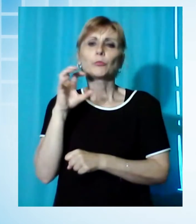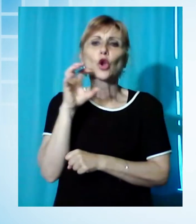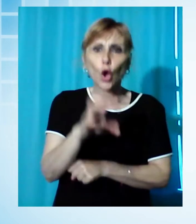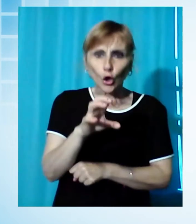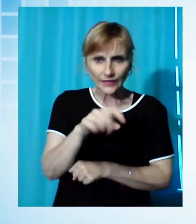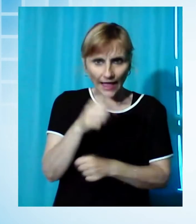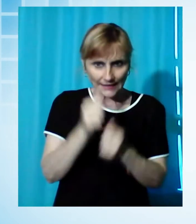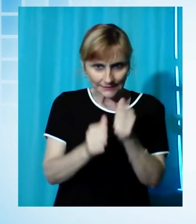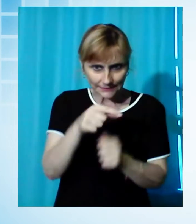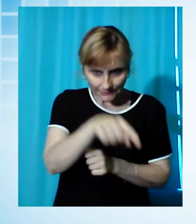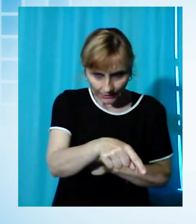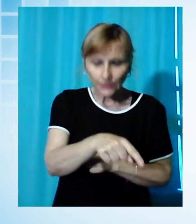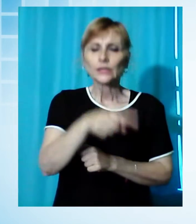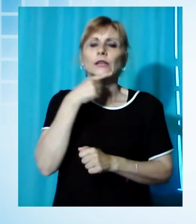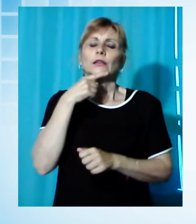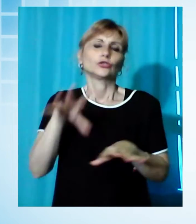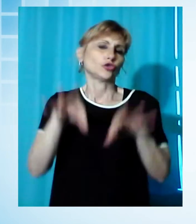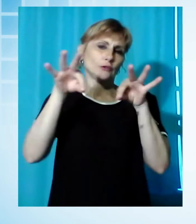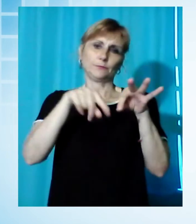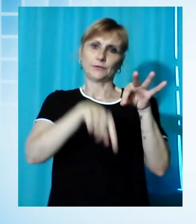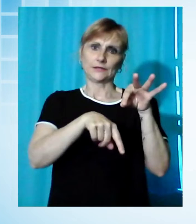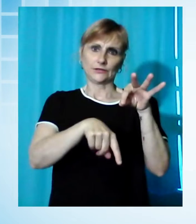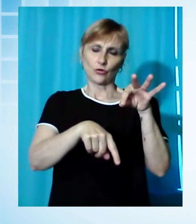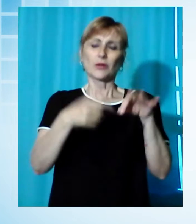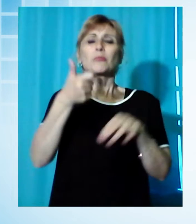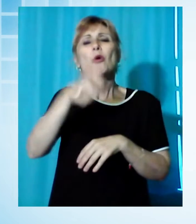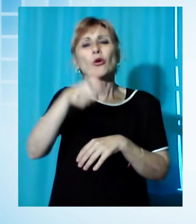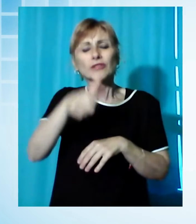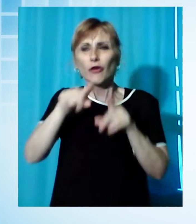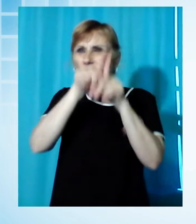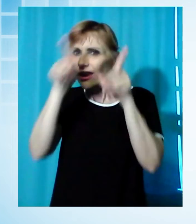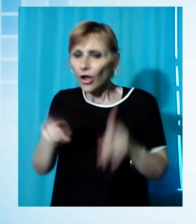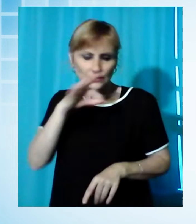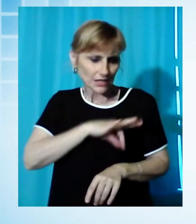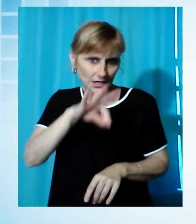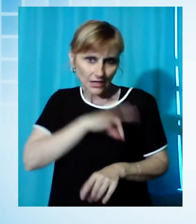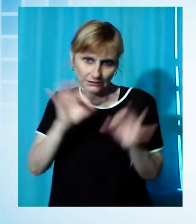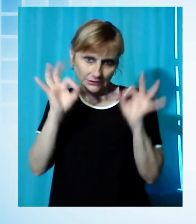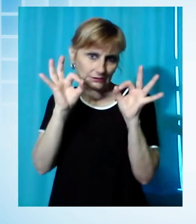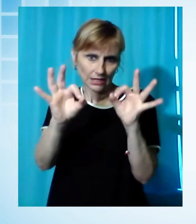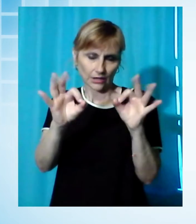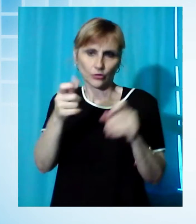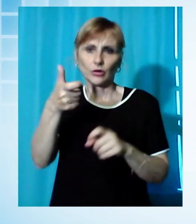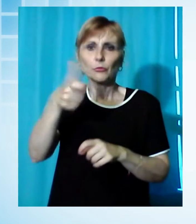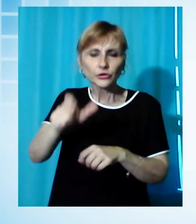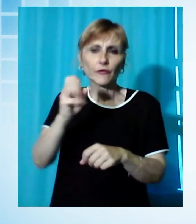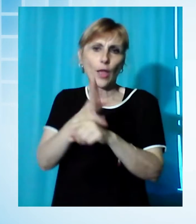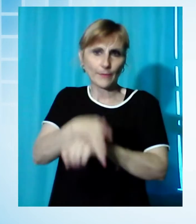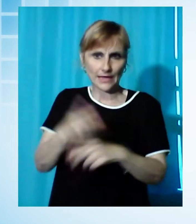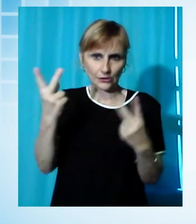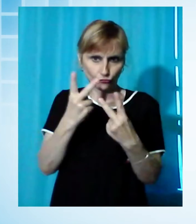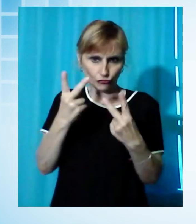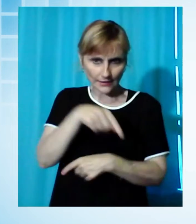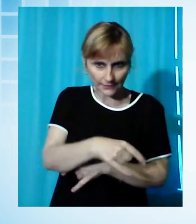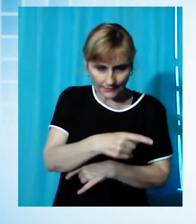attività commerciali, private e degli incassi a causa dell'emergenza. La Giunta Municipale di Pietrasanta ha votato una